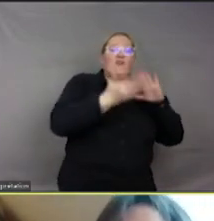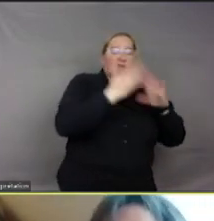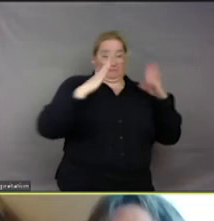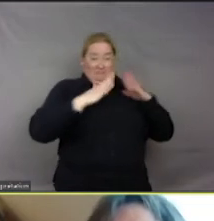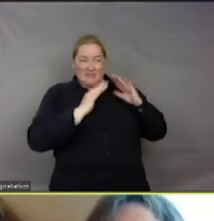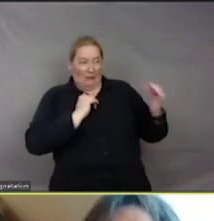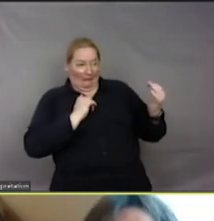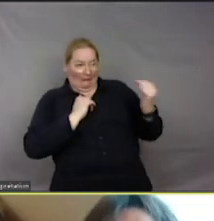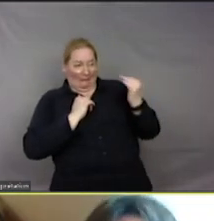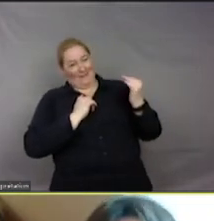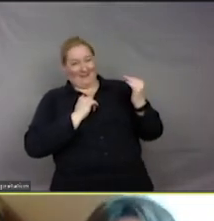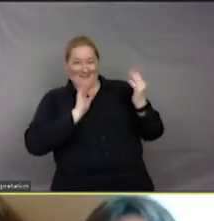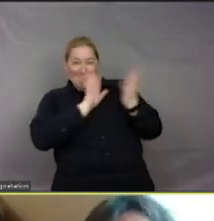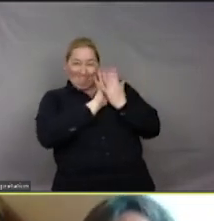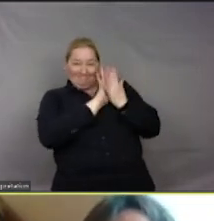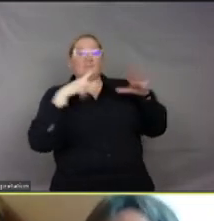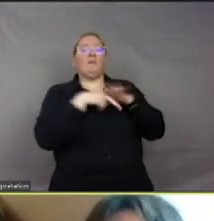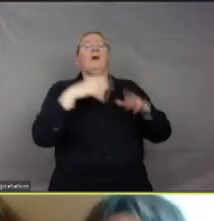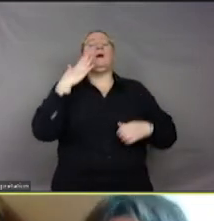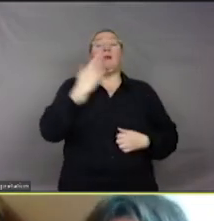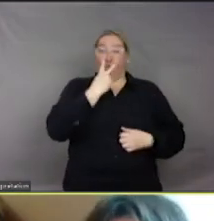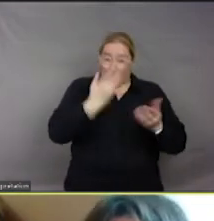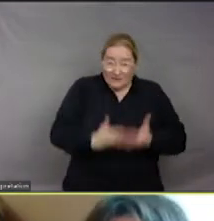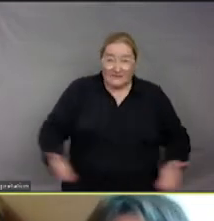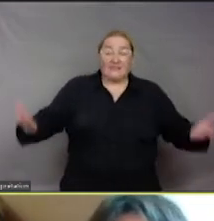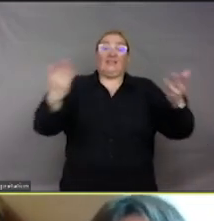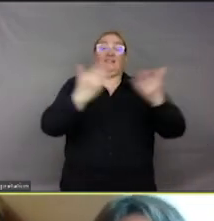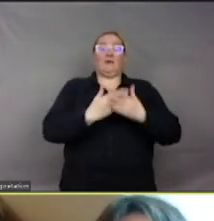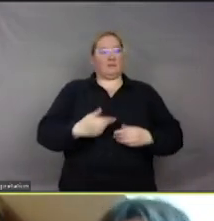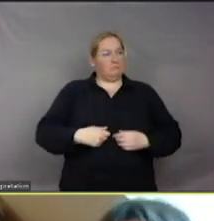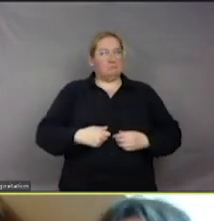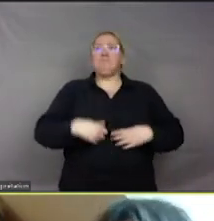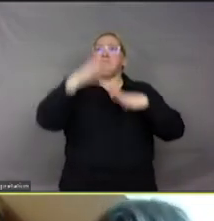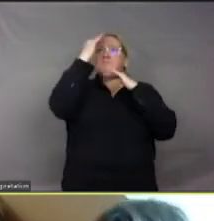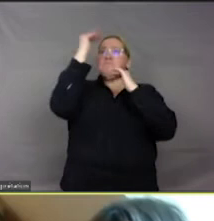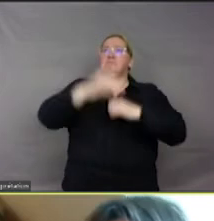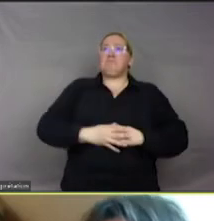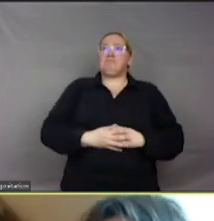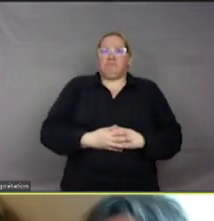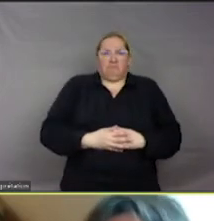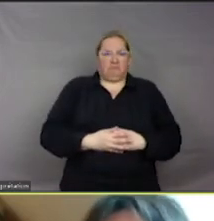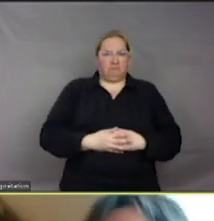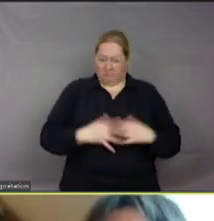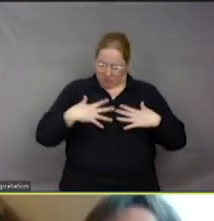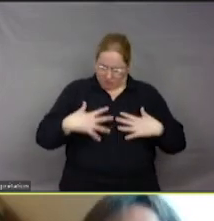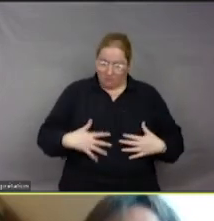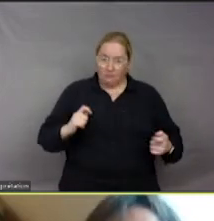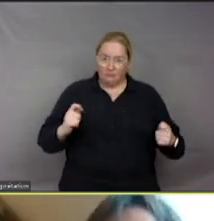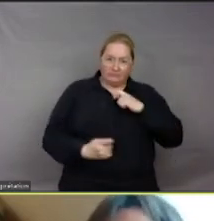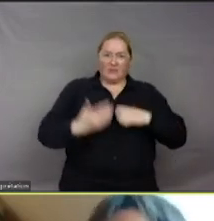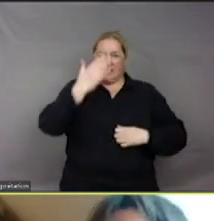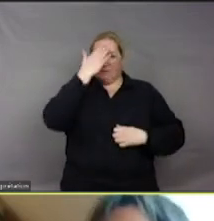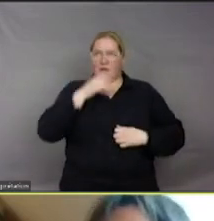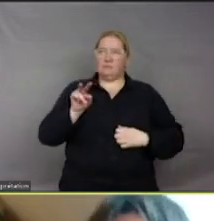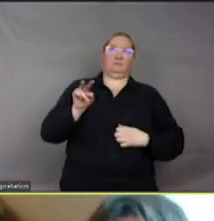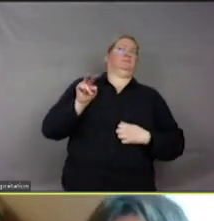vous allez voir que lorsqu'ils sont en situation de confiance, ils n'ont pas du tout les mêmes attitudes que lorsqu'ils